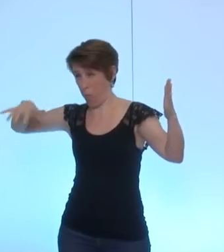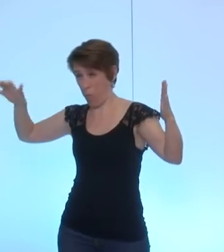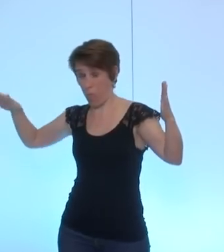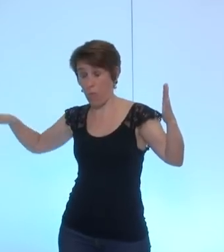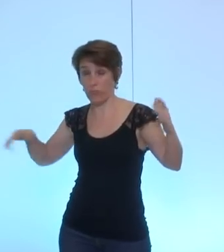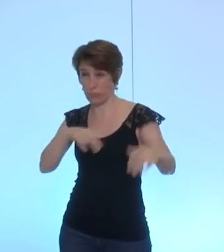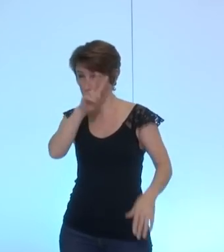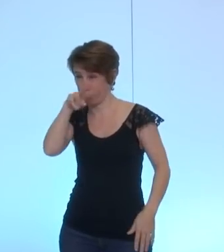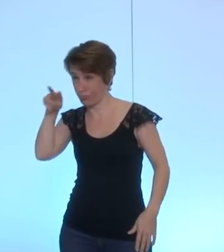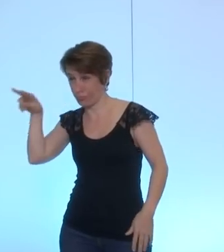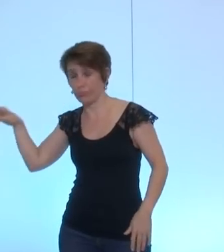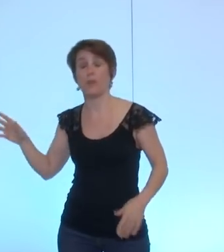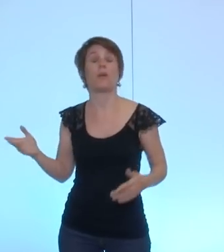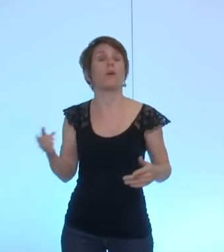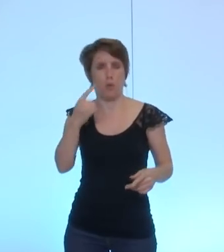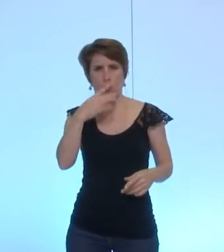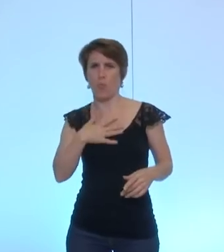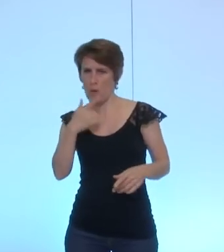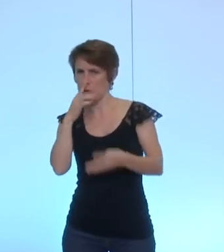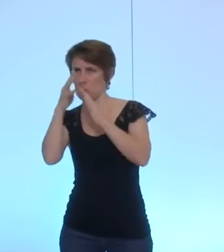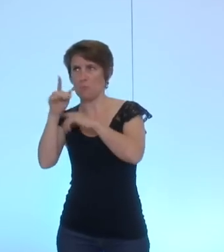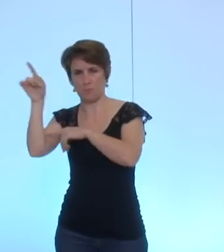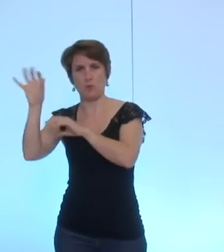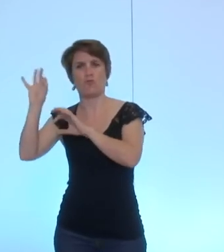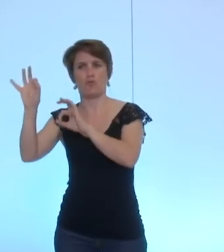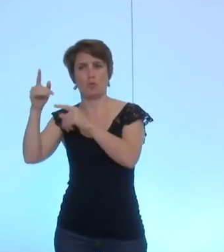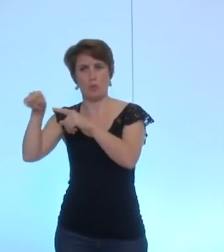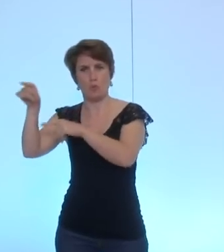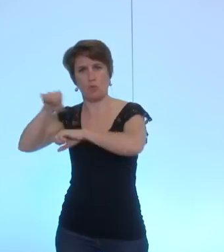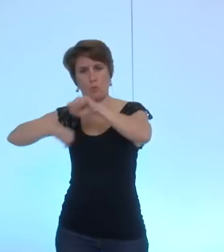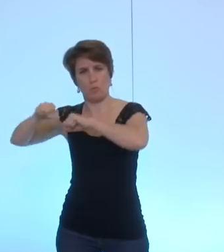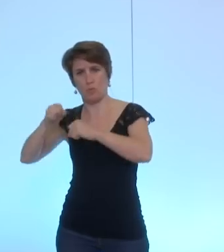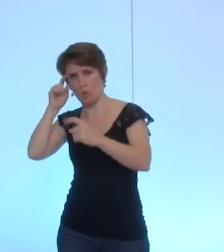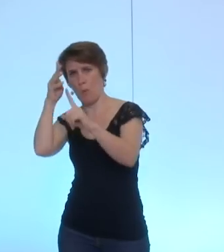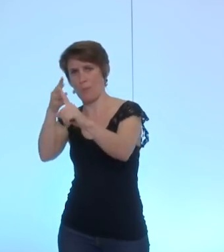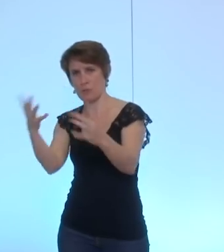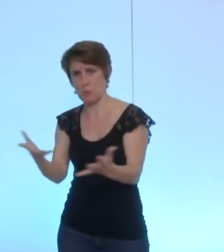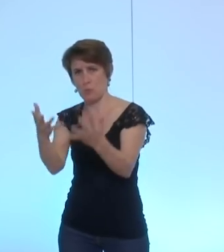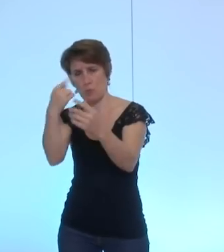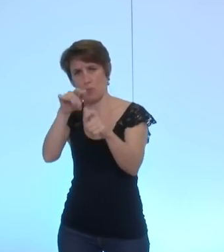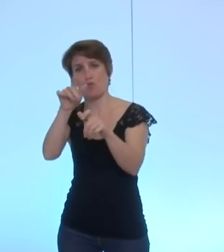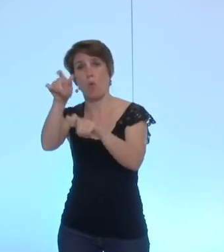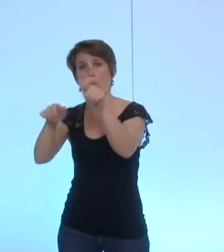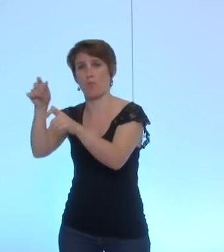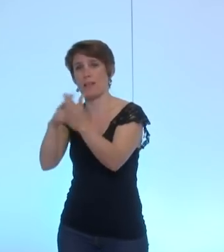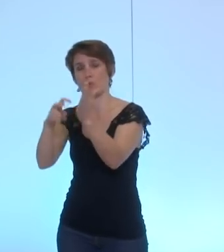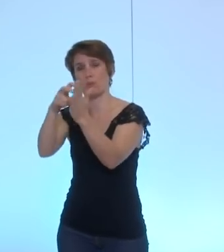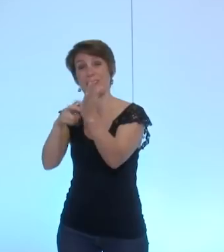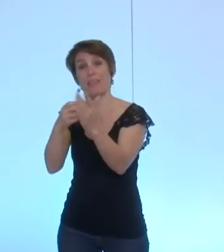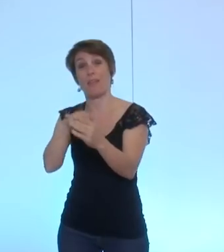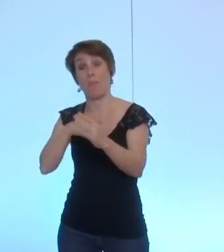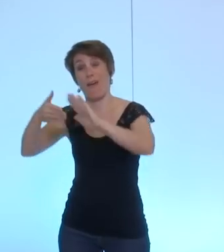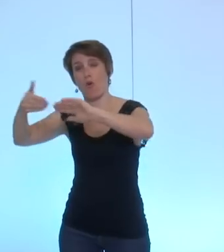y a bien une action menée en direction des populations syriennes via le Faseco ce que je vous proposerais c'est un peu ridicule d'y revenir